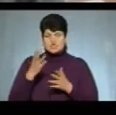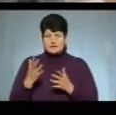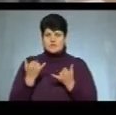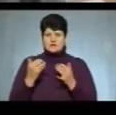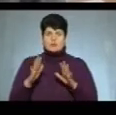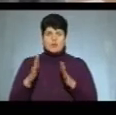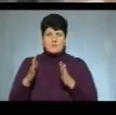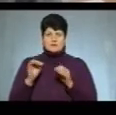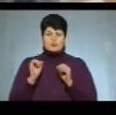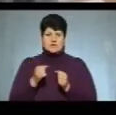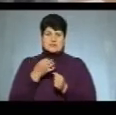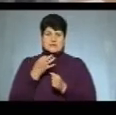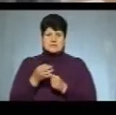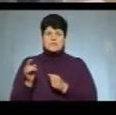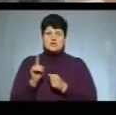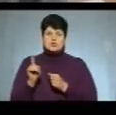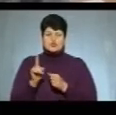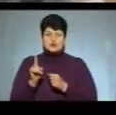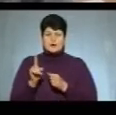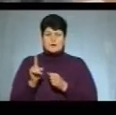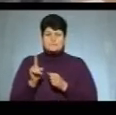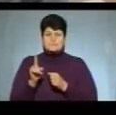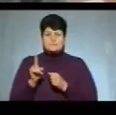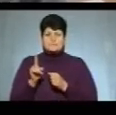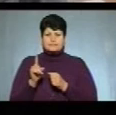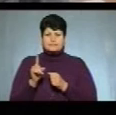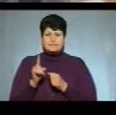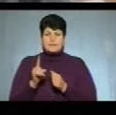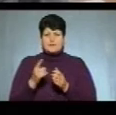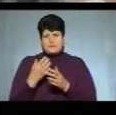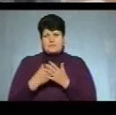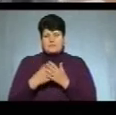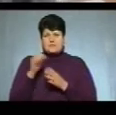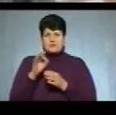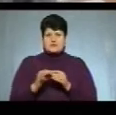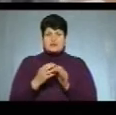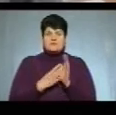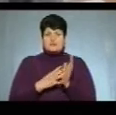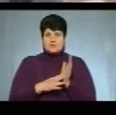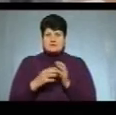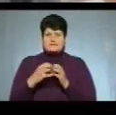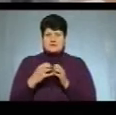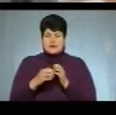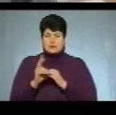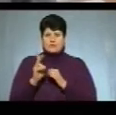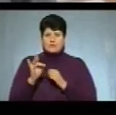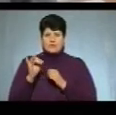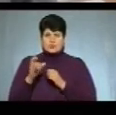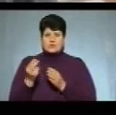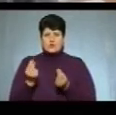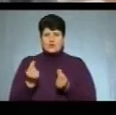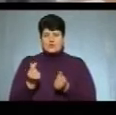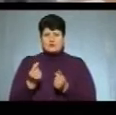момент можна сказати, що препаратами забезпечення відсотків на 90. Тобто, якщо в середньому курс хіміотерапії коштує